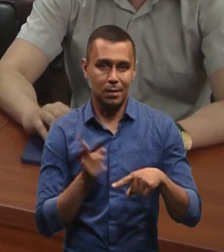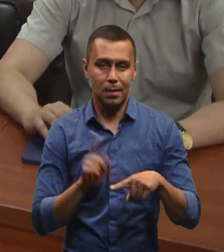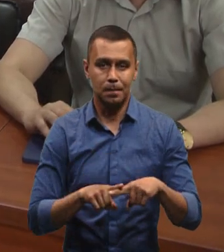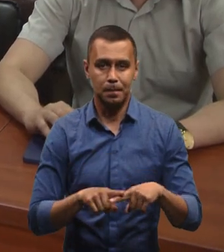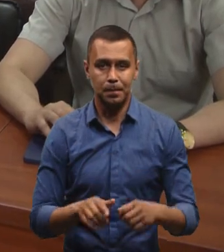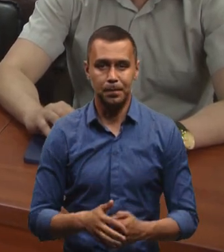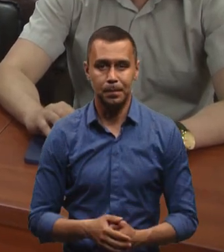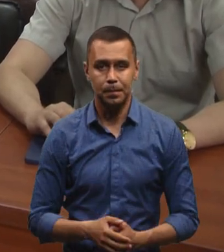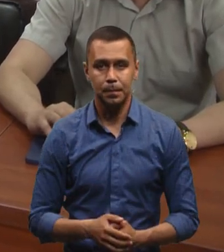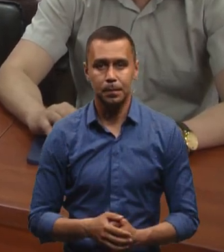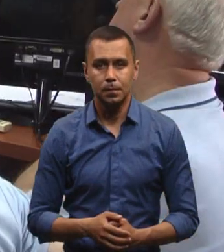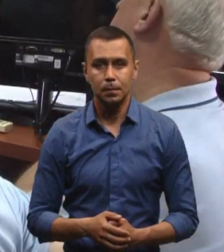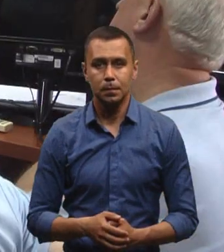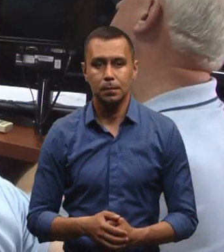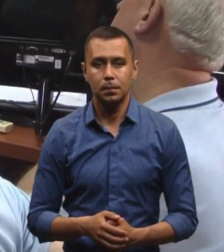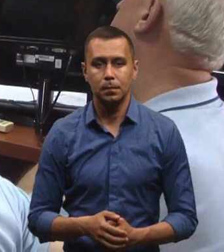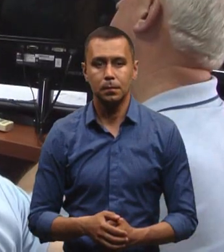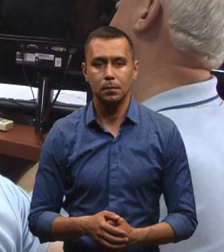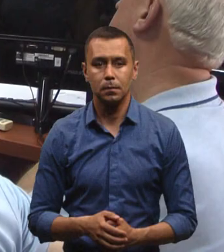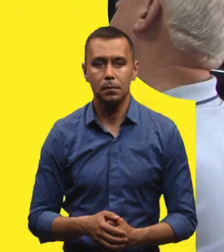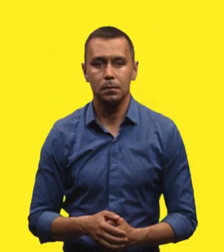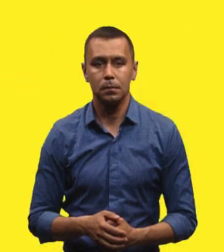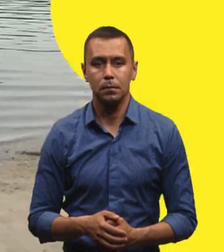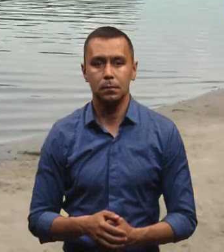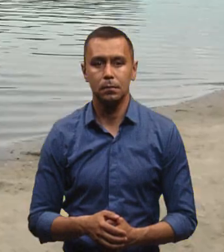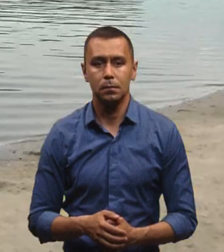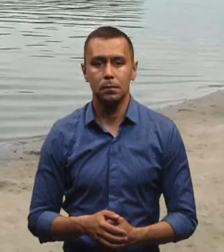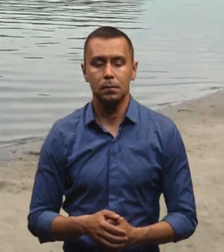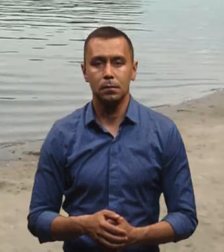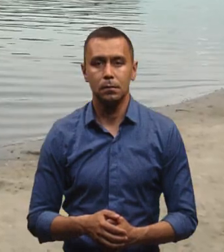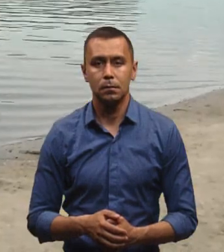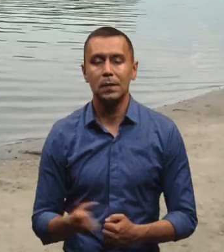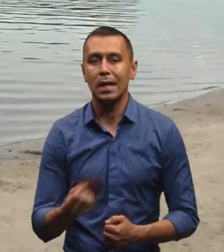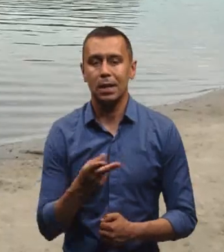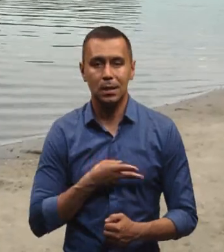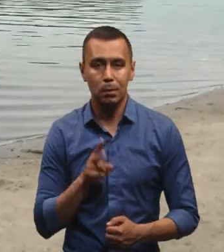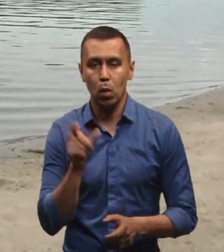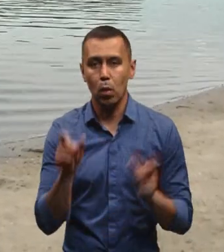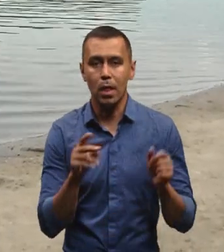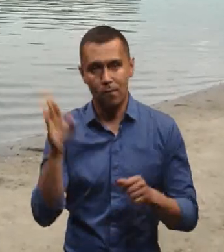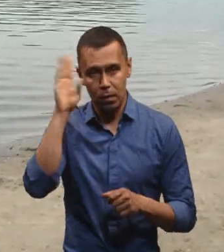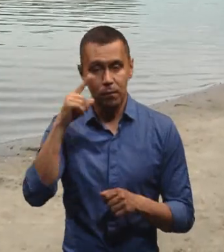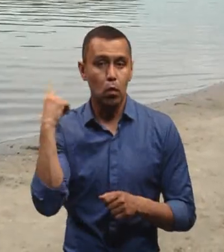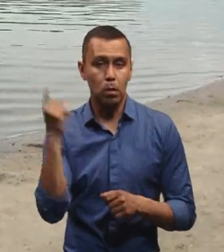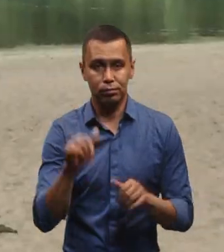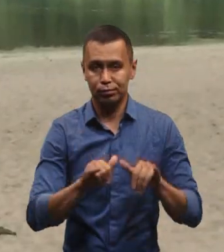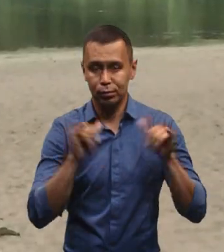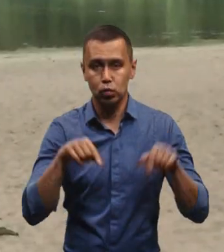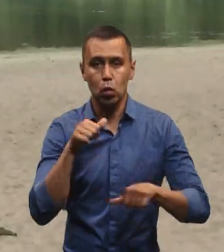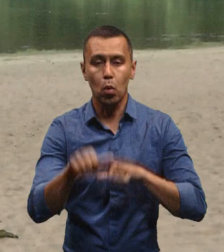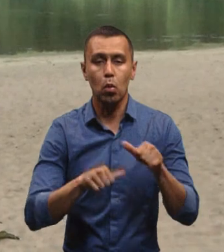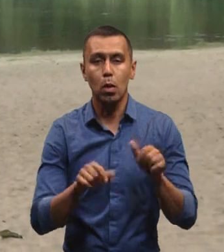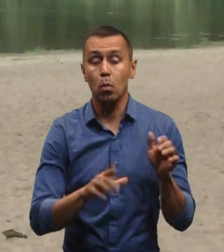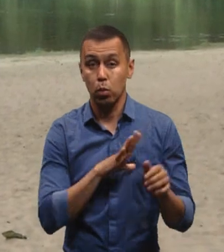Михайло Жила, Іван Мовчан, Суспільне новини, Хмельницький. Кількість загиблих людей на воді в області зросла цьогоріч